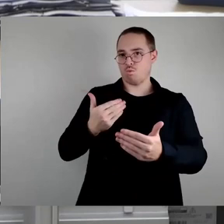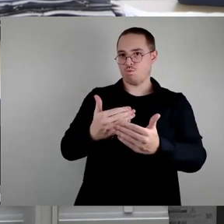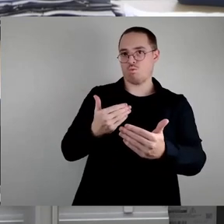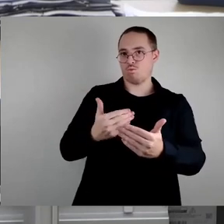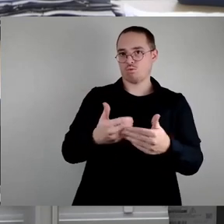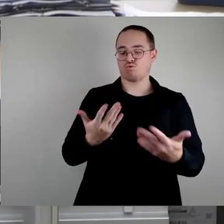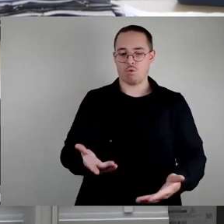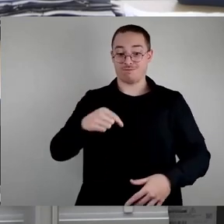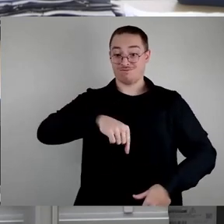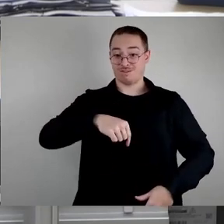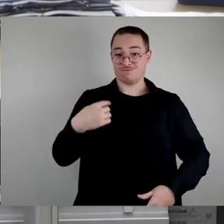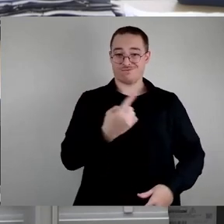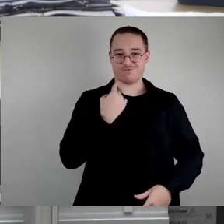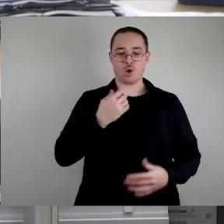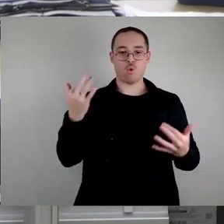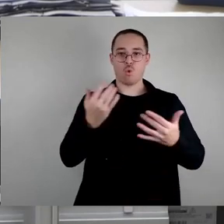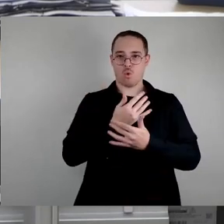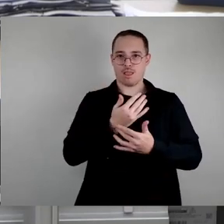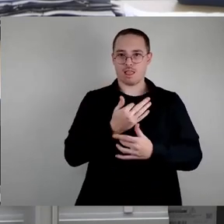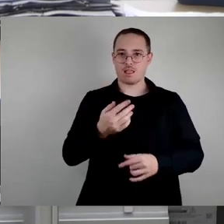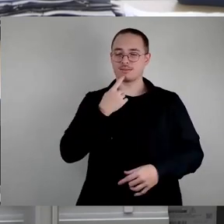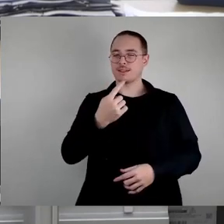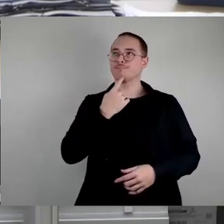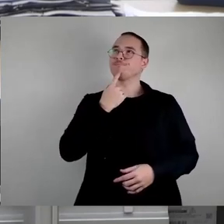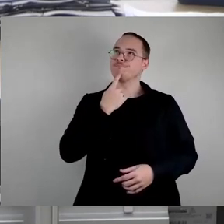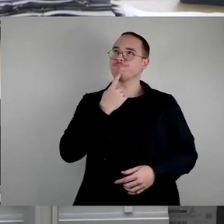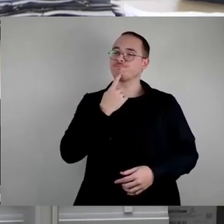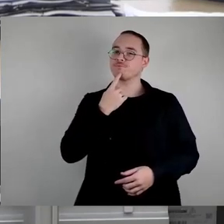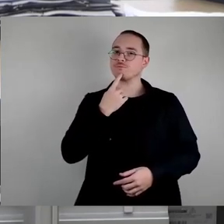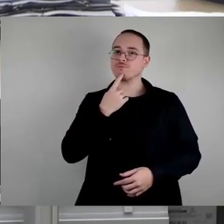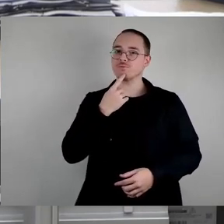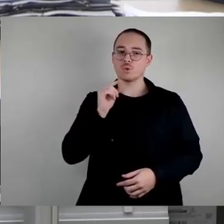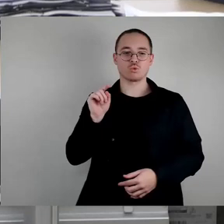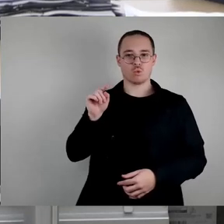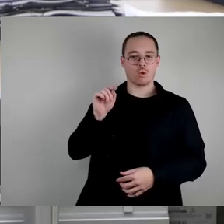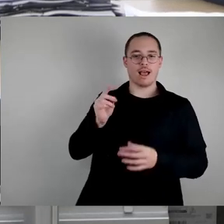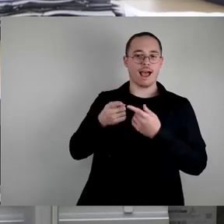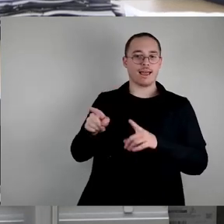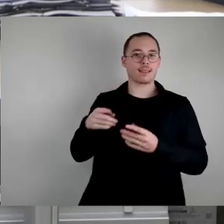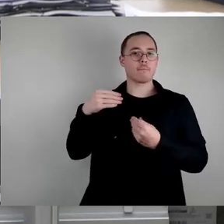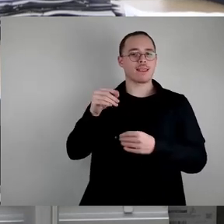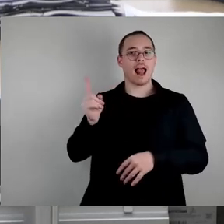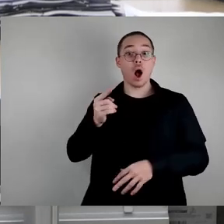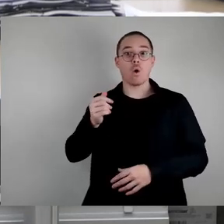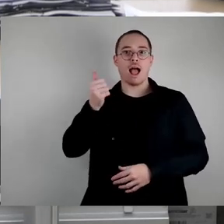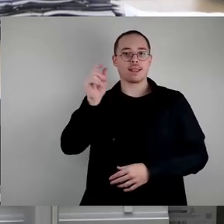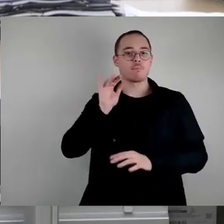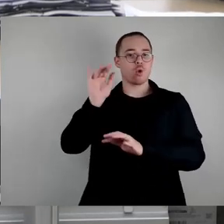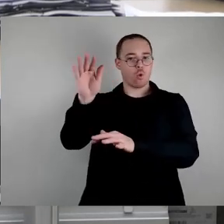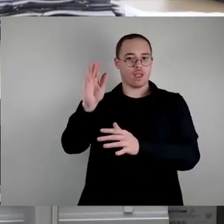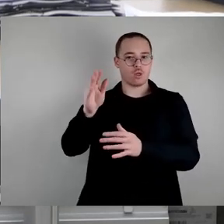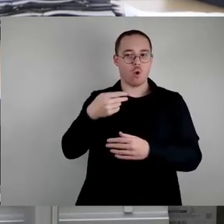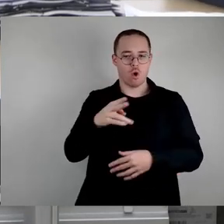dass es nicht zwingend notwendig ist, die letzten Mittel, die jetzt auch ungefähr eine Million Euro betreffen wurden, die übertragen werden müssten, nach